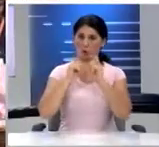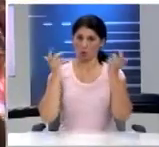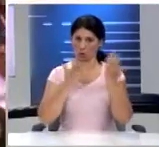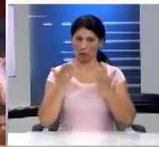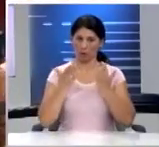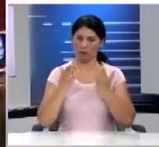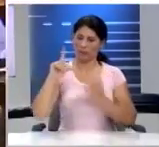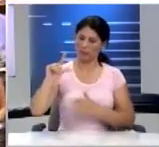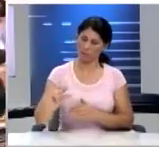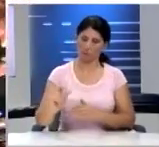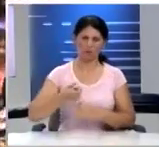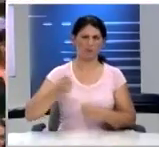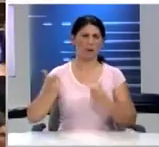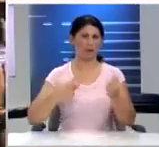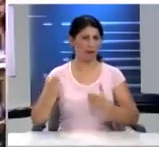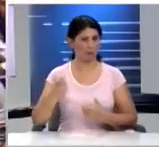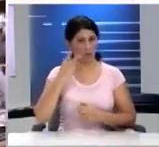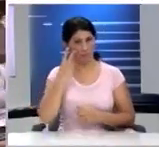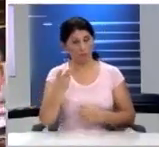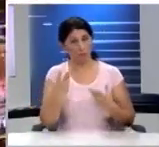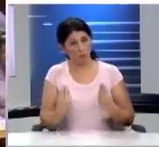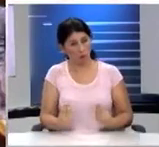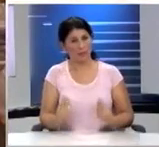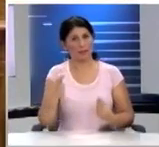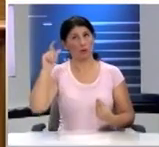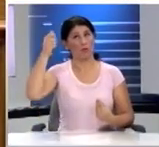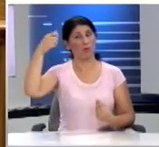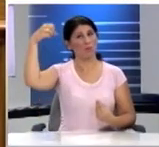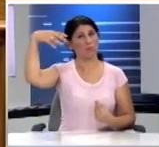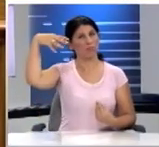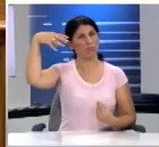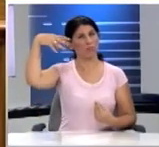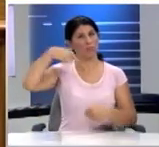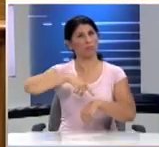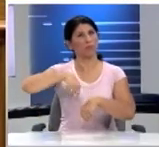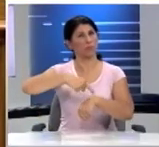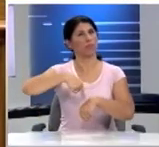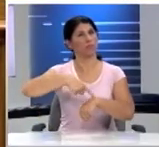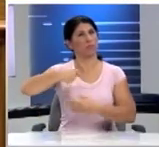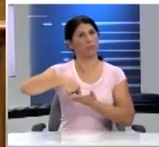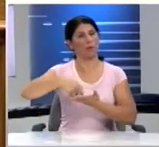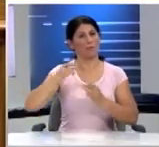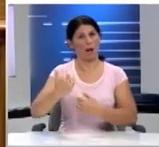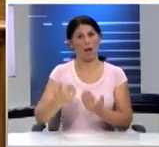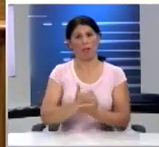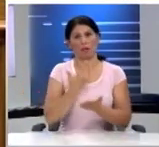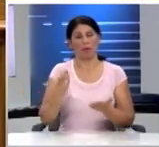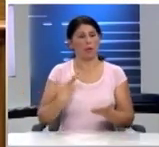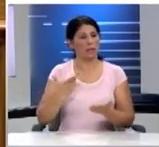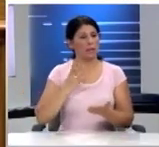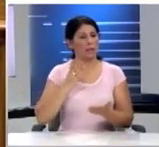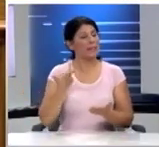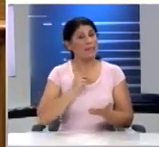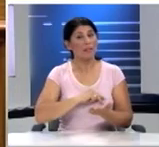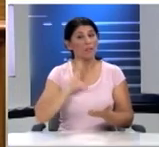μείωση της πατάλης Το βλέπετε πάρα πολύ καλά Είτε πρόκειται για το φως που αφήνουμε ανοιχτό Είτε πρόκειται για όλα αυτά τα οποία μπορούμε να κερδίσουμε στην καθημερινότητα της